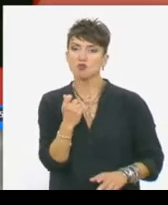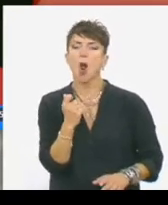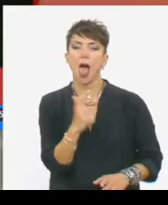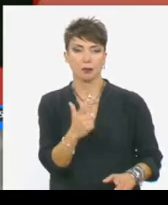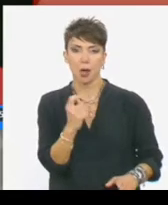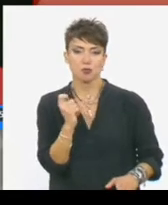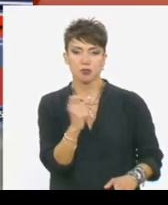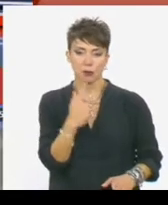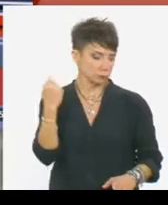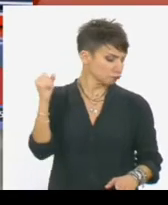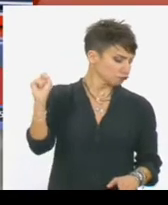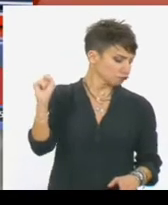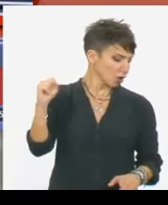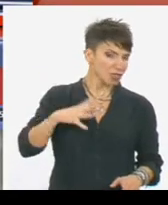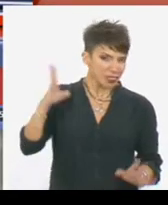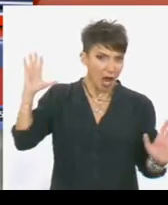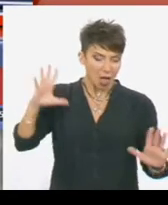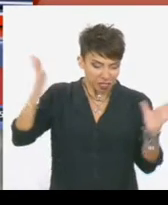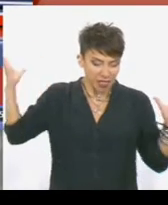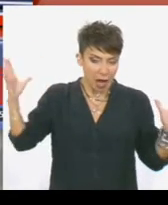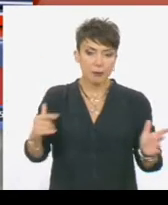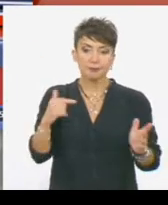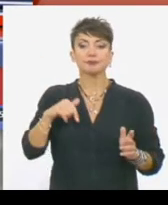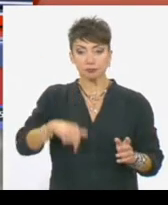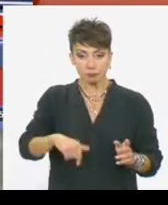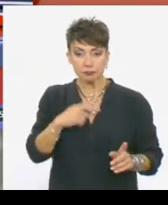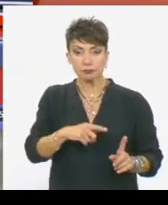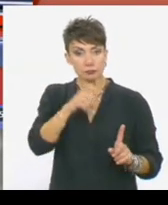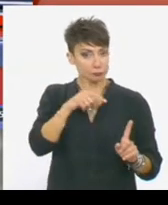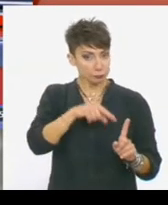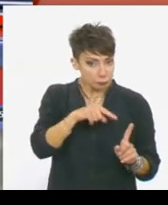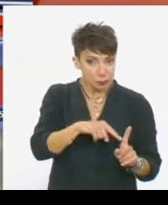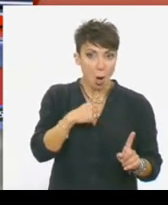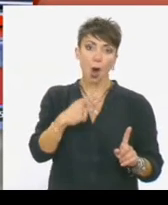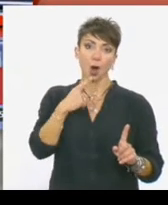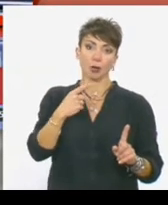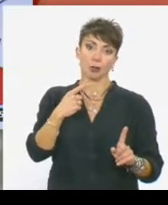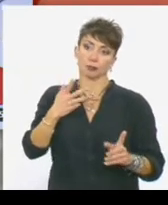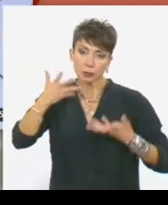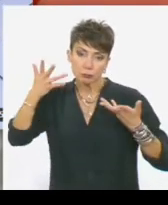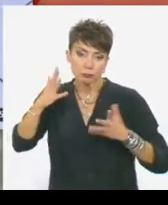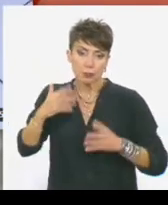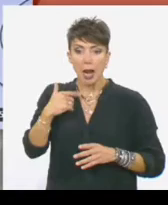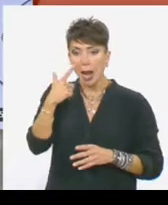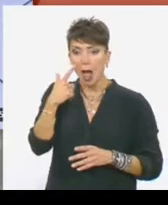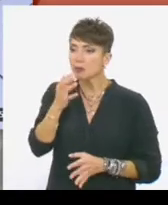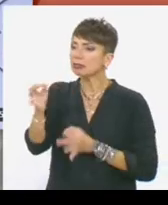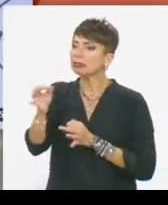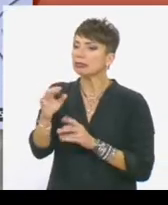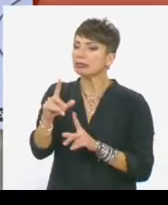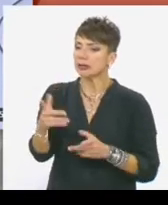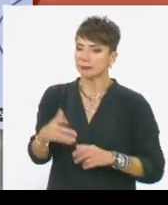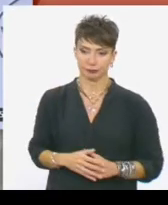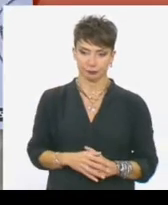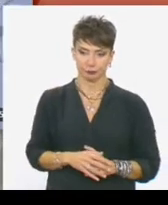χιλιάδες ευρώ. Ο ίδιος όμως δεν τα δέχτηκε. Και έχει ήδη καταθέσει. κατάθεσή του είναι στην διάθεση των αρχών. Ελένα, σε ευχαριστήσω. Να δούμε τι σου είπε, λοιπόν. Να δούμε τι είπε